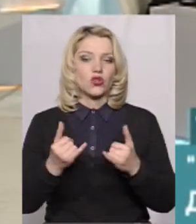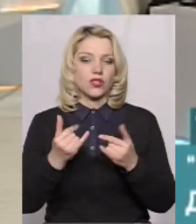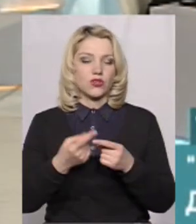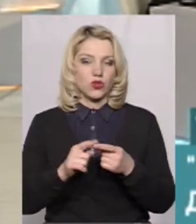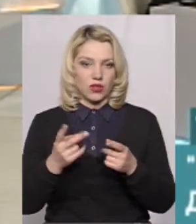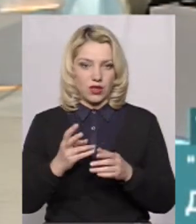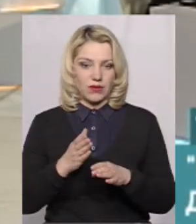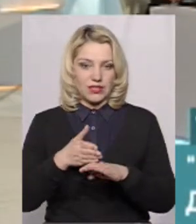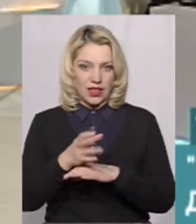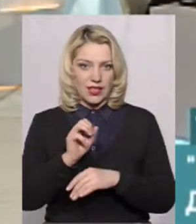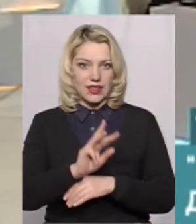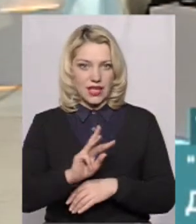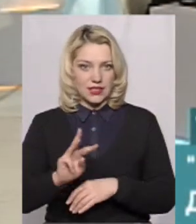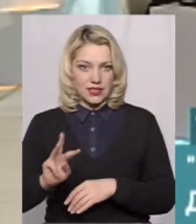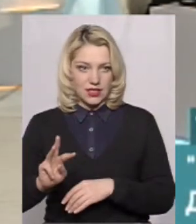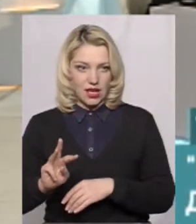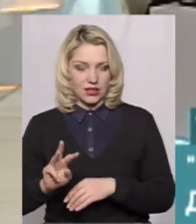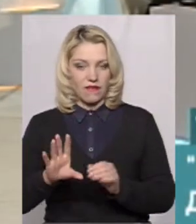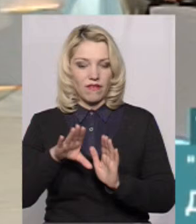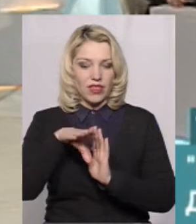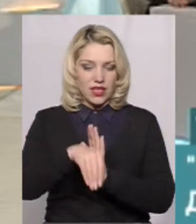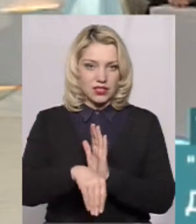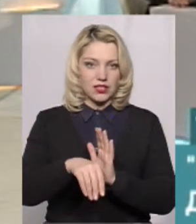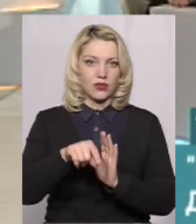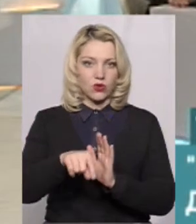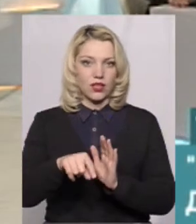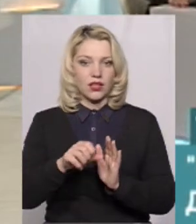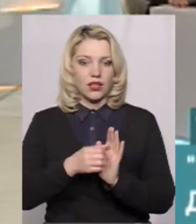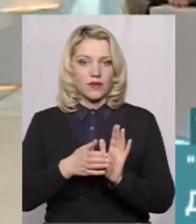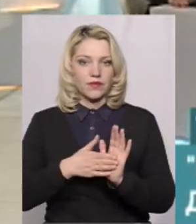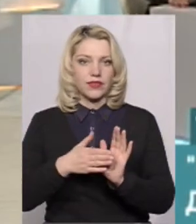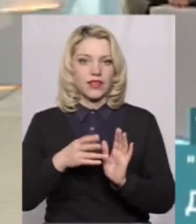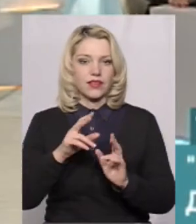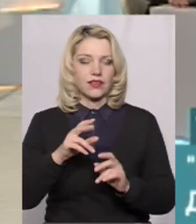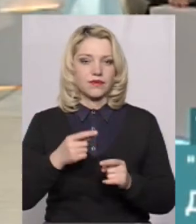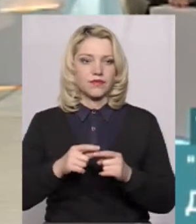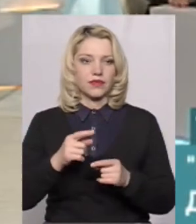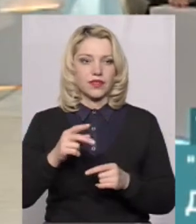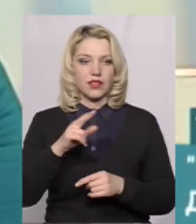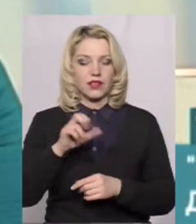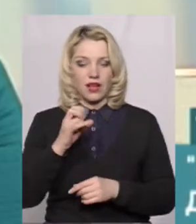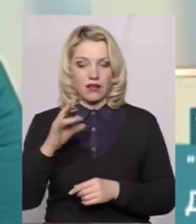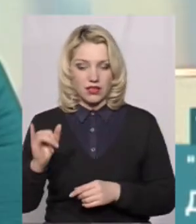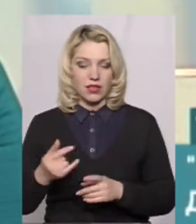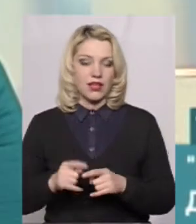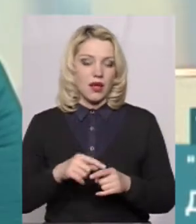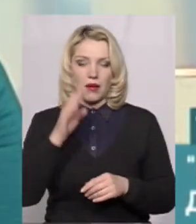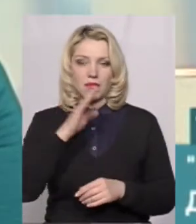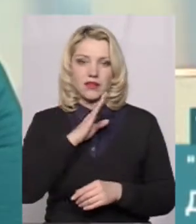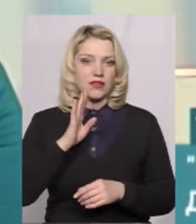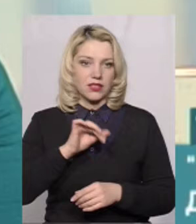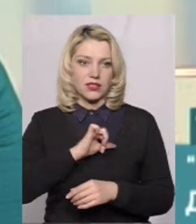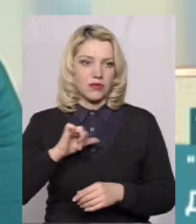на сайт. Звичайно. І внести туди дані. Батьки можуть зареєструватися самостійно на нашому сайті